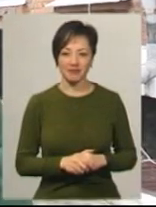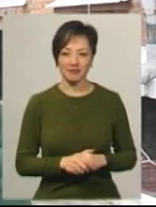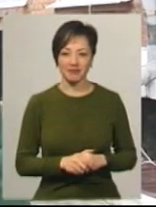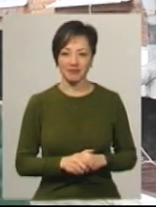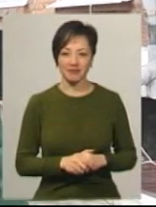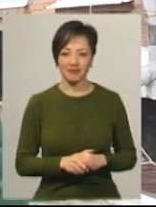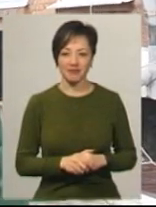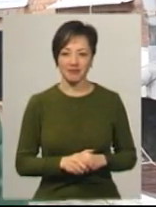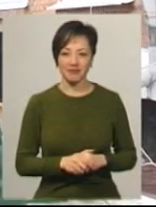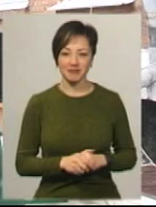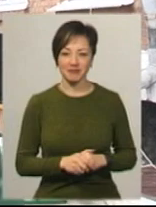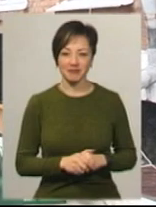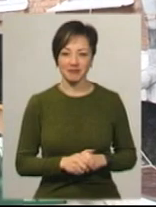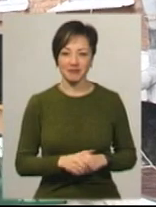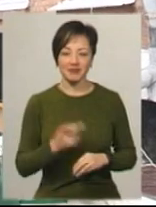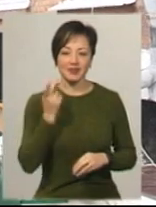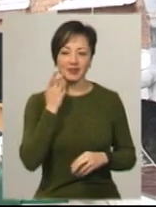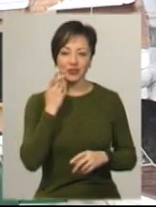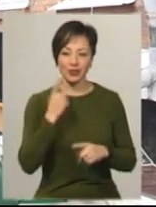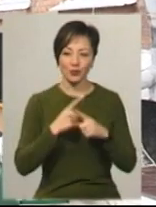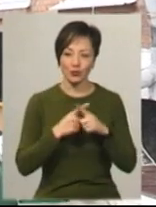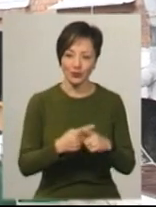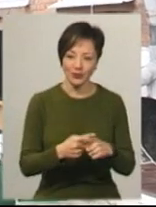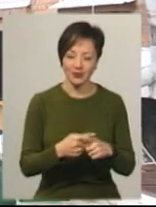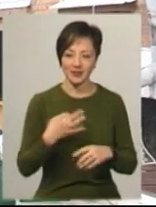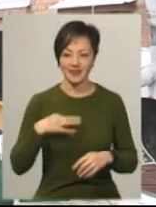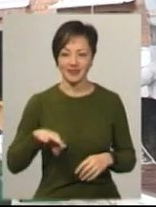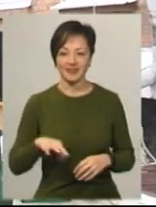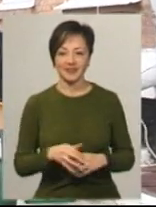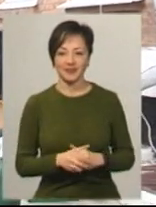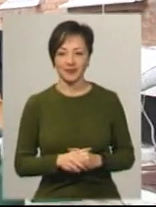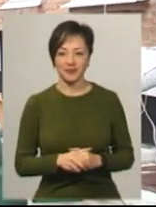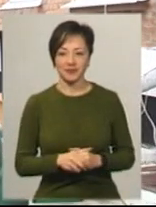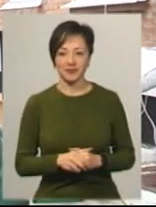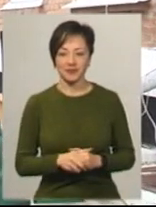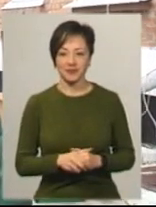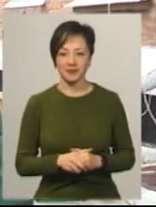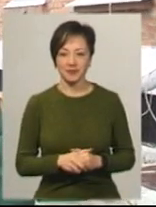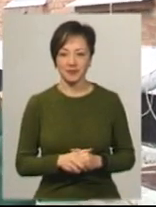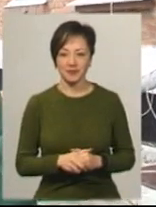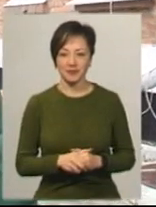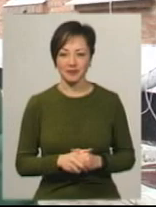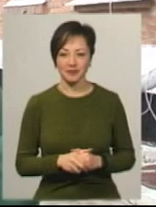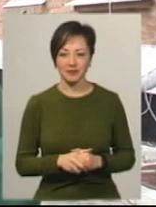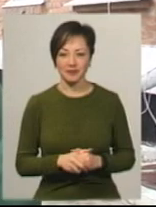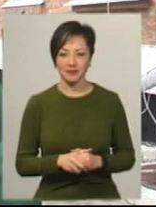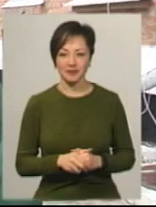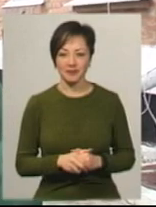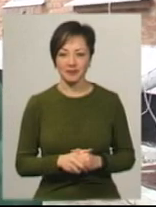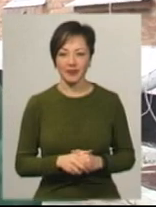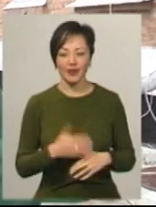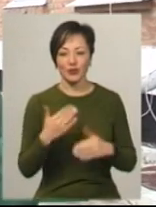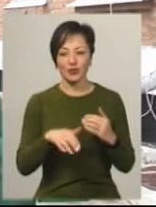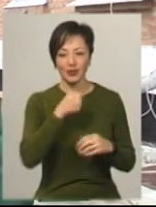Завжди йде на поступки, вже